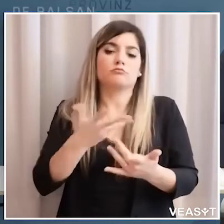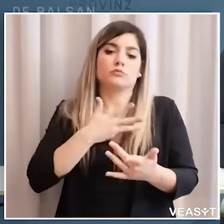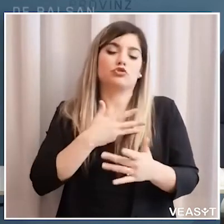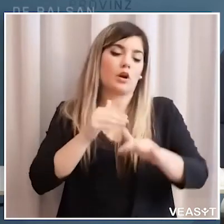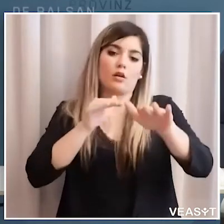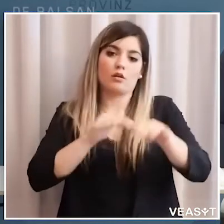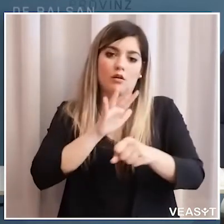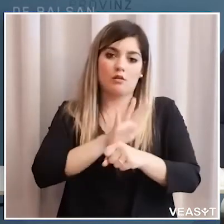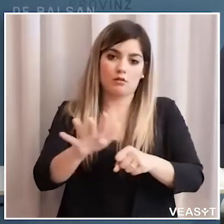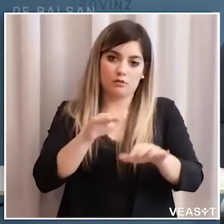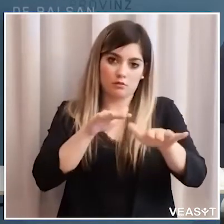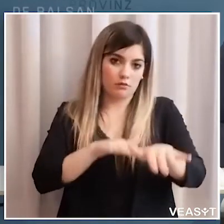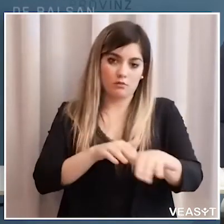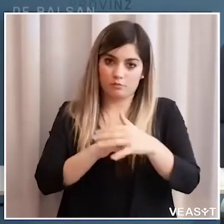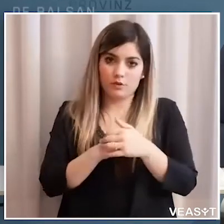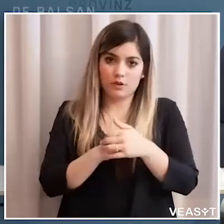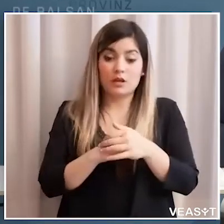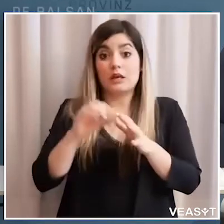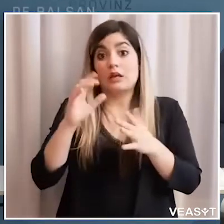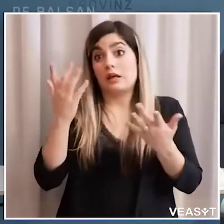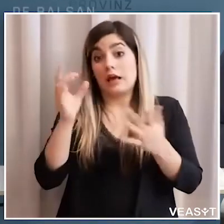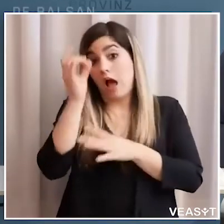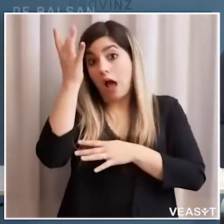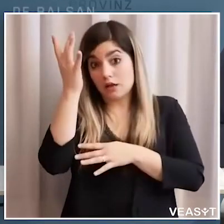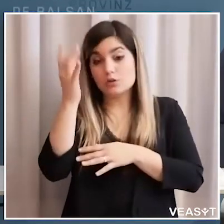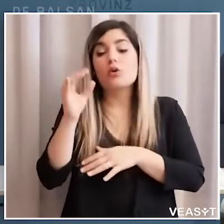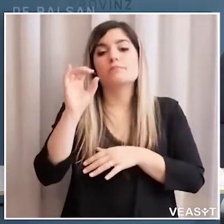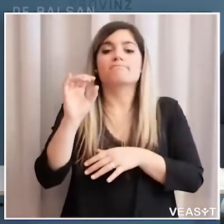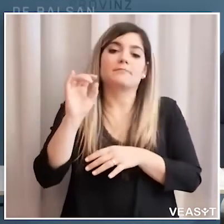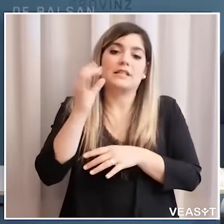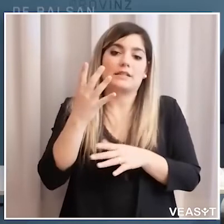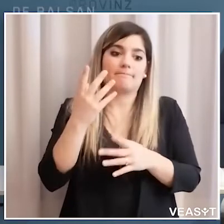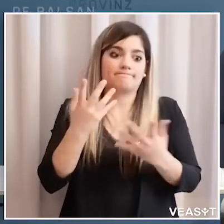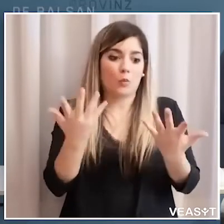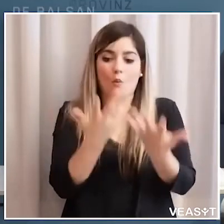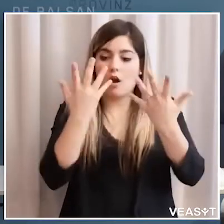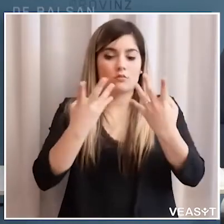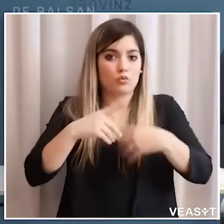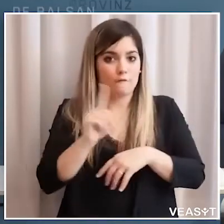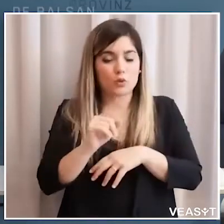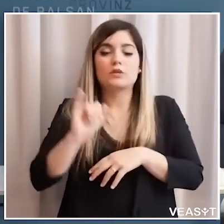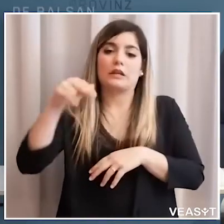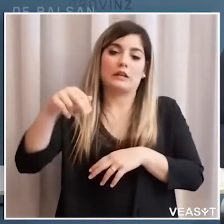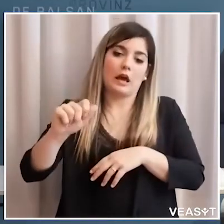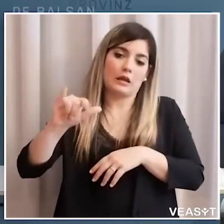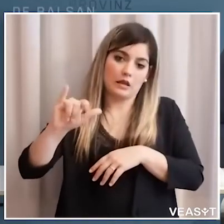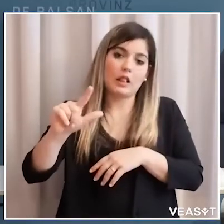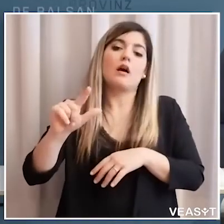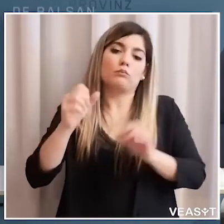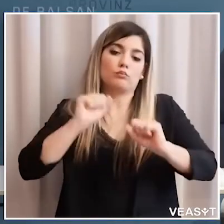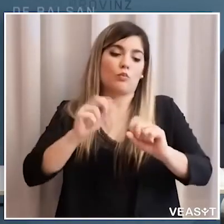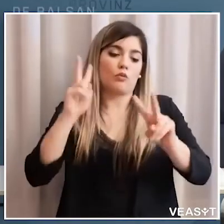copertura e la protezione se mai ci sarebbe la possibilità di ribalza da parte dell'INAIL se ci fosse poi qualcosa che non va